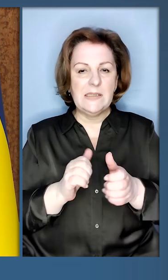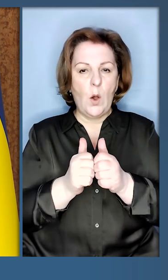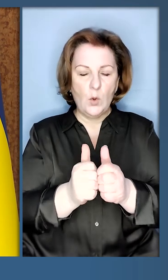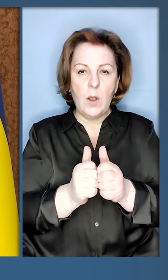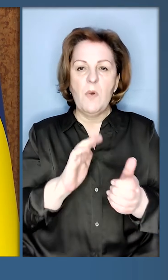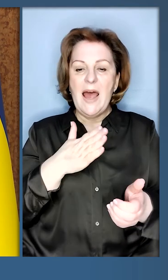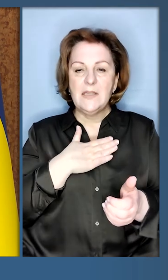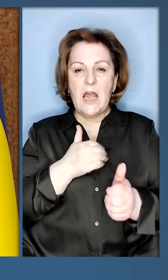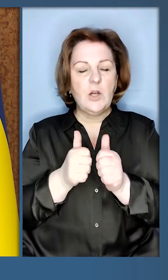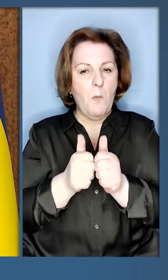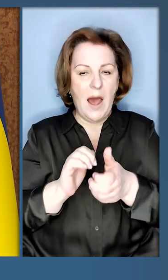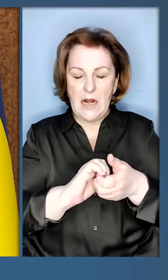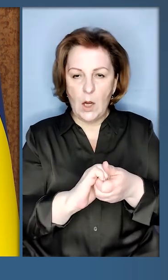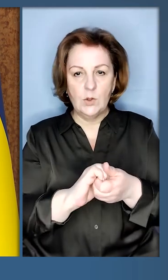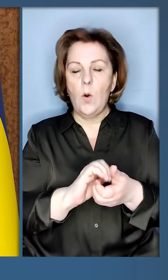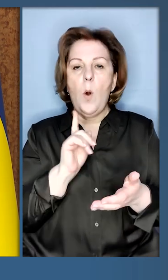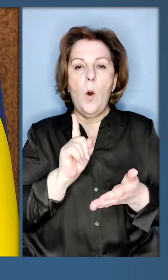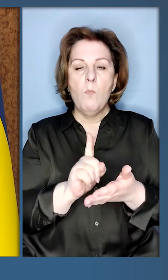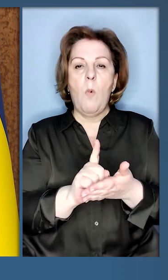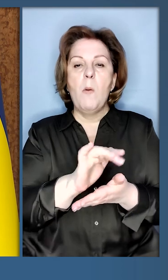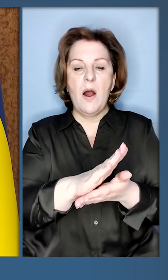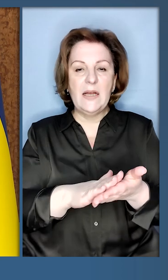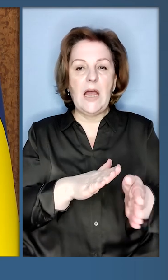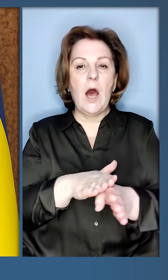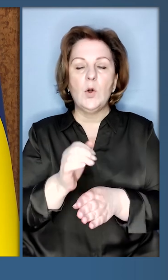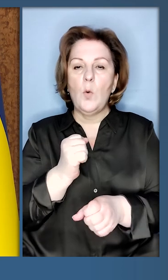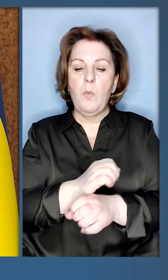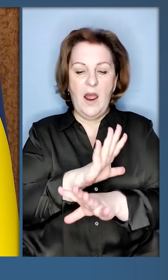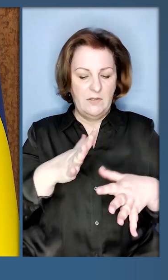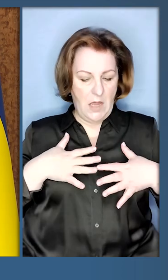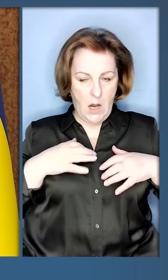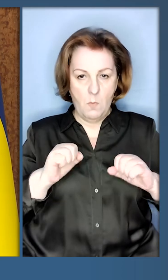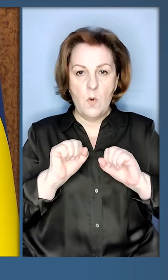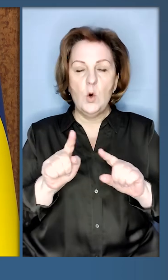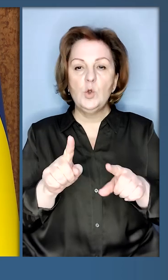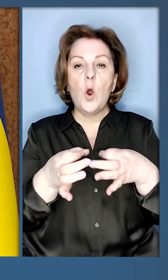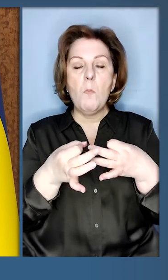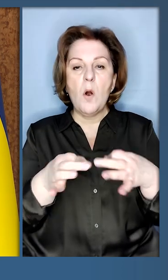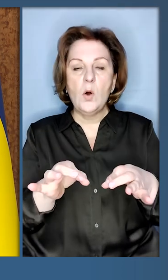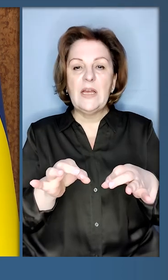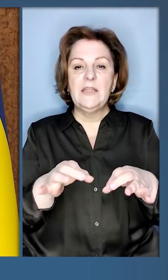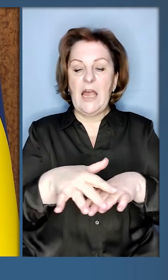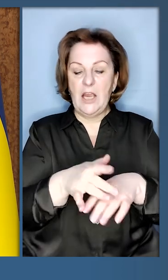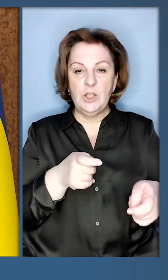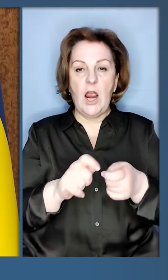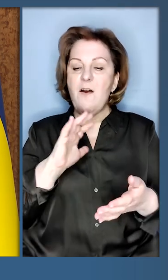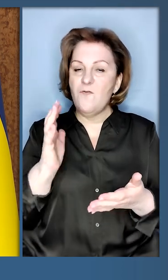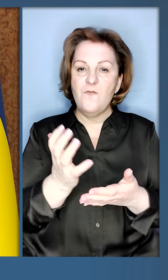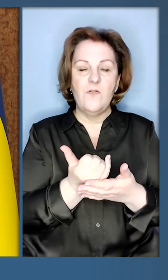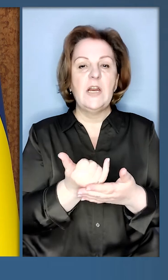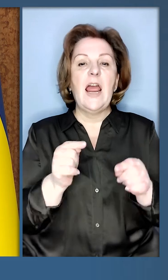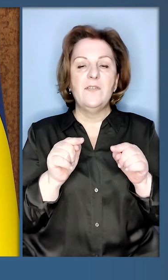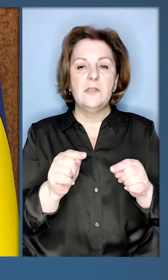нашими союзними партнерами, маємо і надалі робити абсолютно все, все можливе, щоб демократичний світ виграв у цій